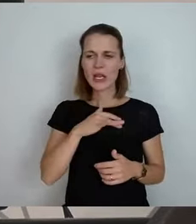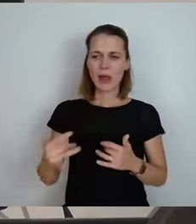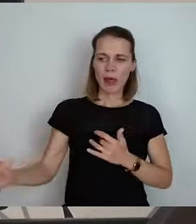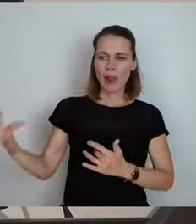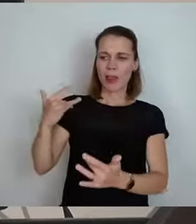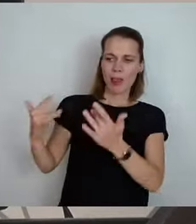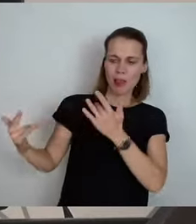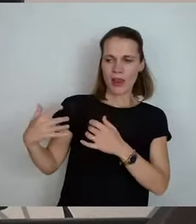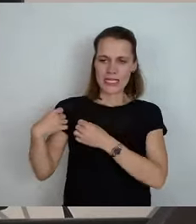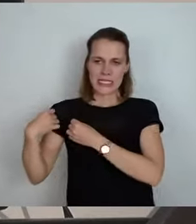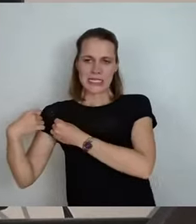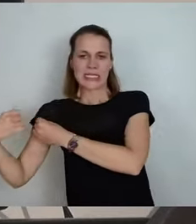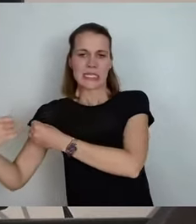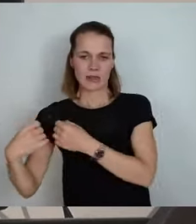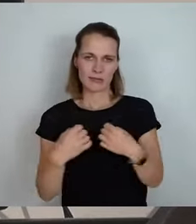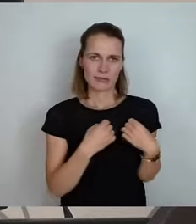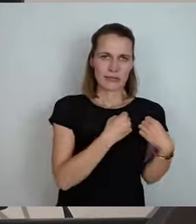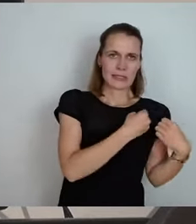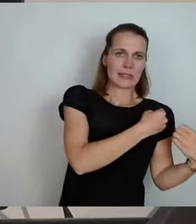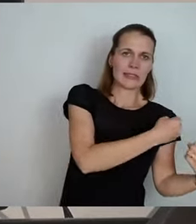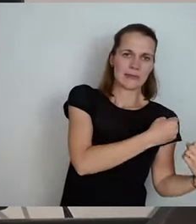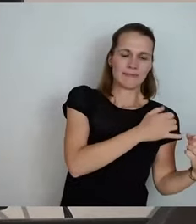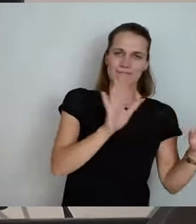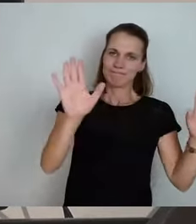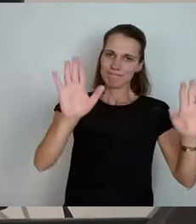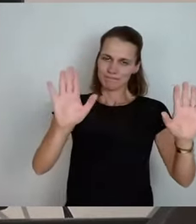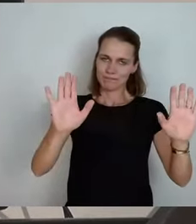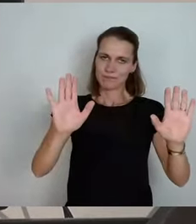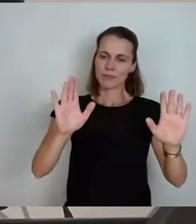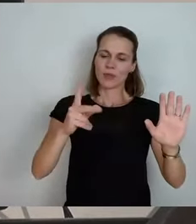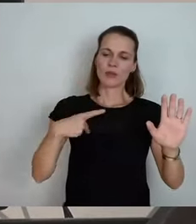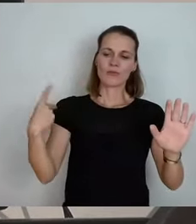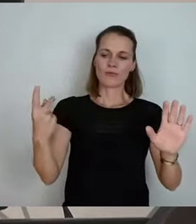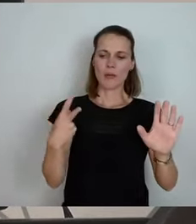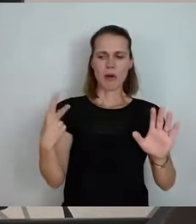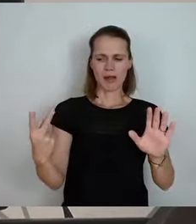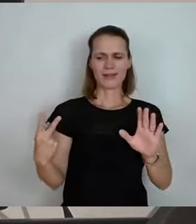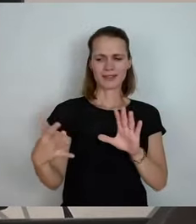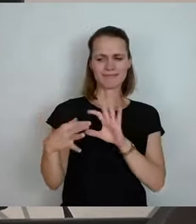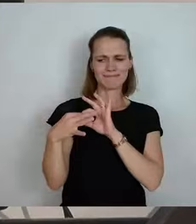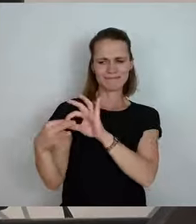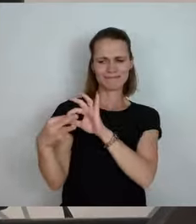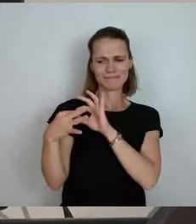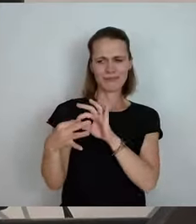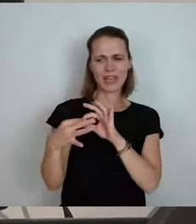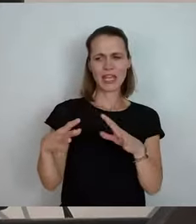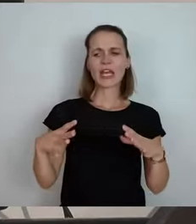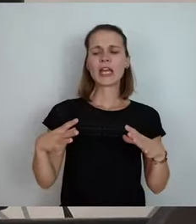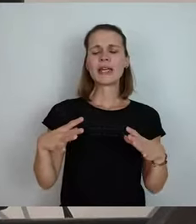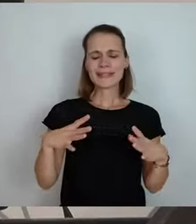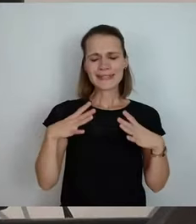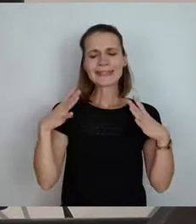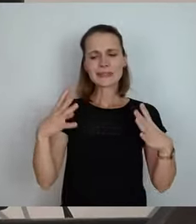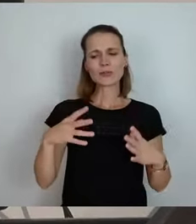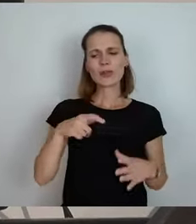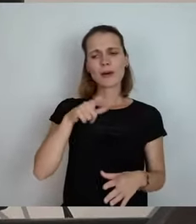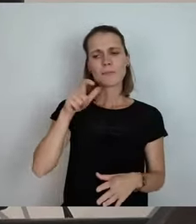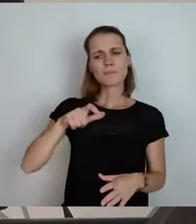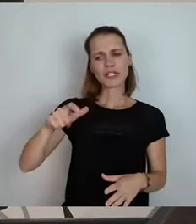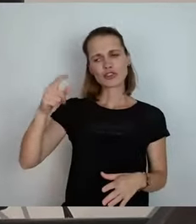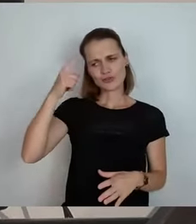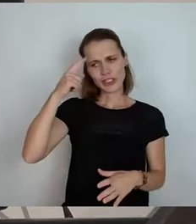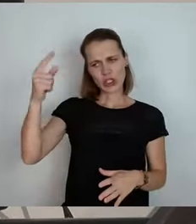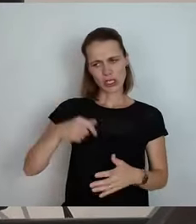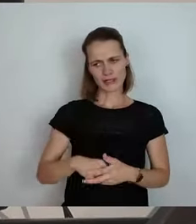Der gesunde Menschenverstand, das das, was uns verbindet. Ich glaube uns beide auch und den geben wir nicht ab, sondern mit dem